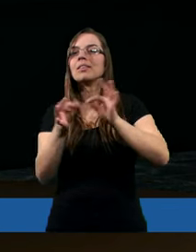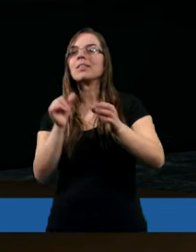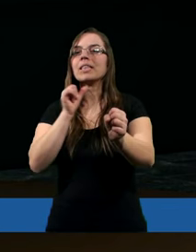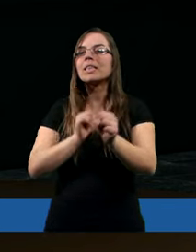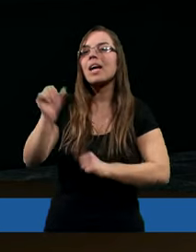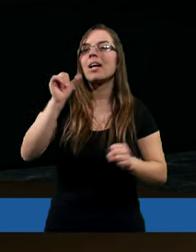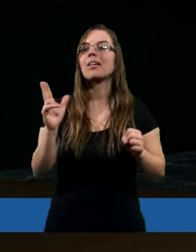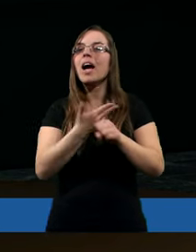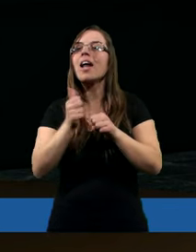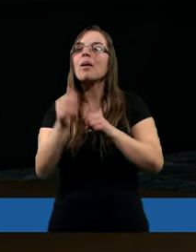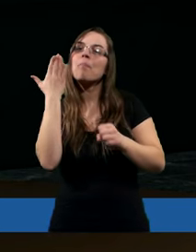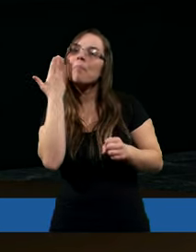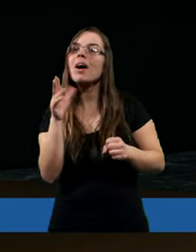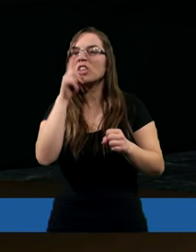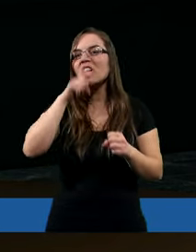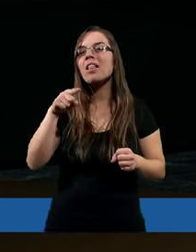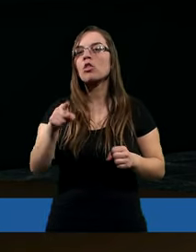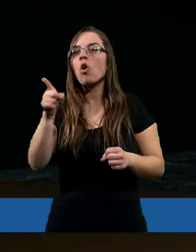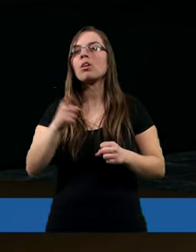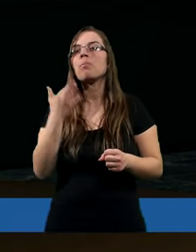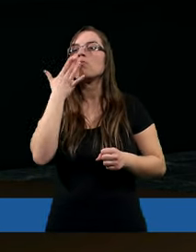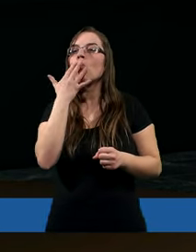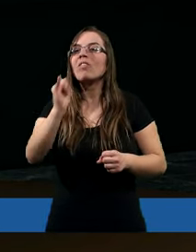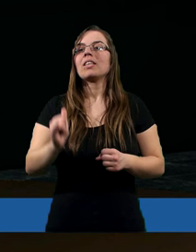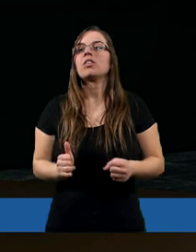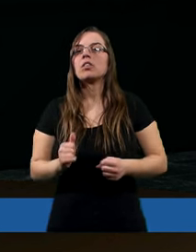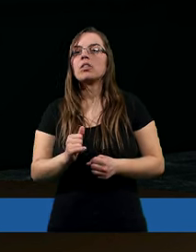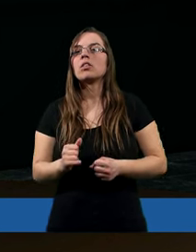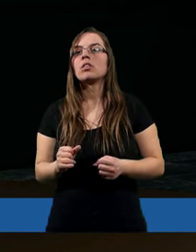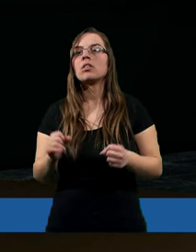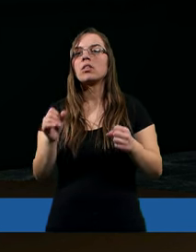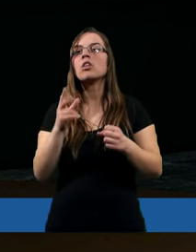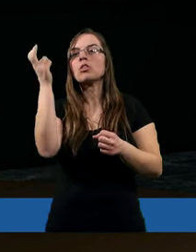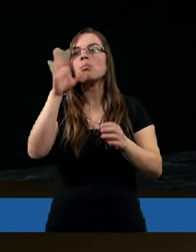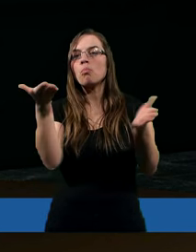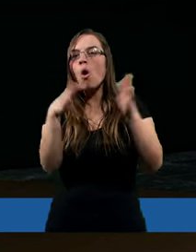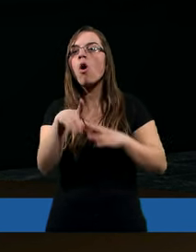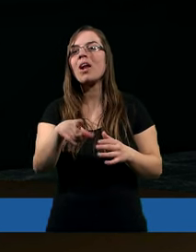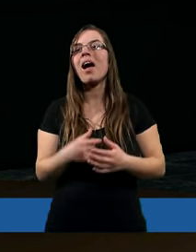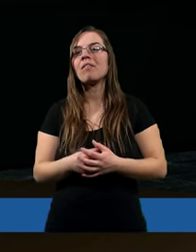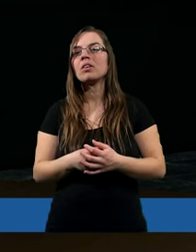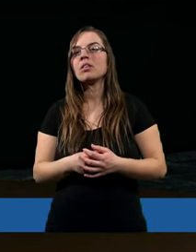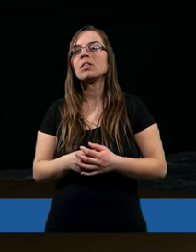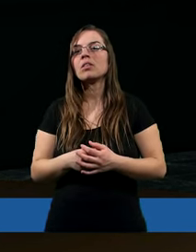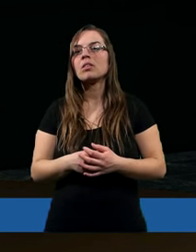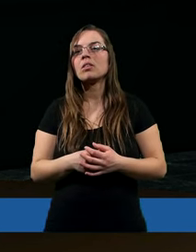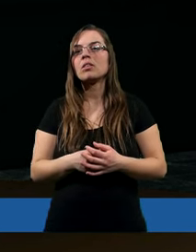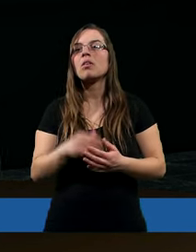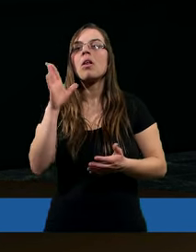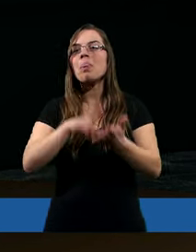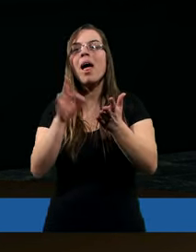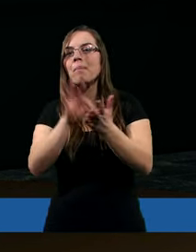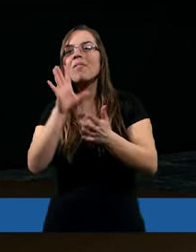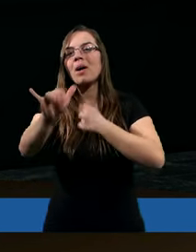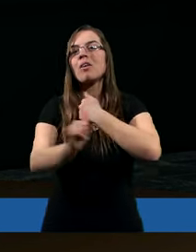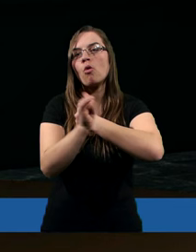jest bardzo źle, to ona mówi, ja cię błogosławię, ja ci życzę jak najlepiej. Na